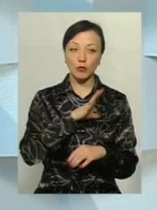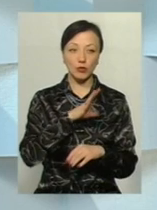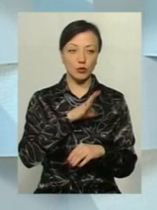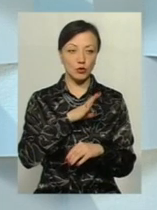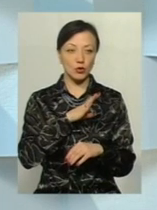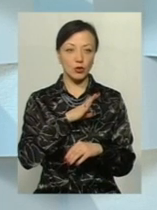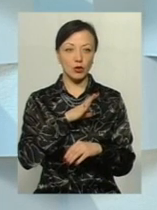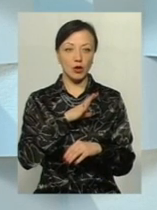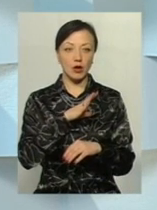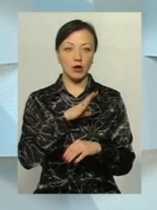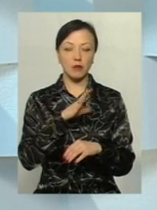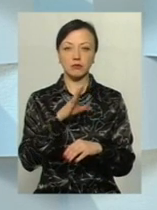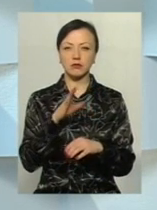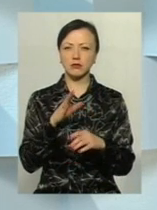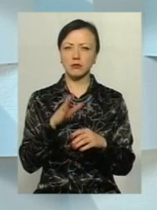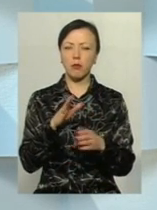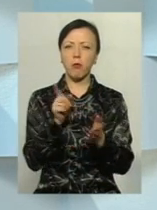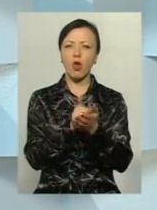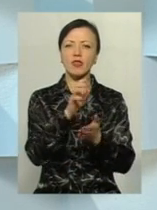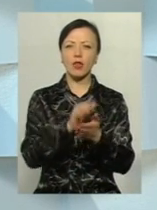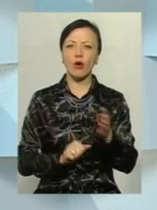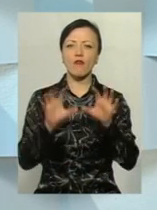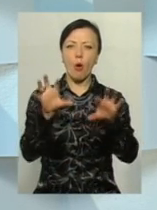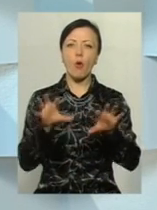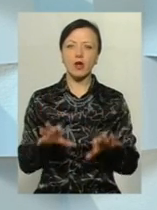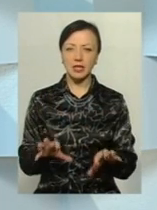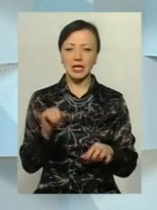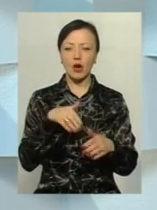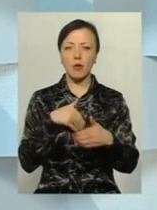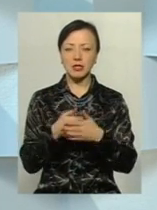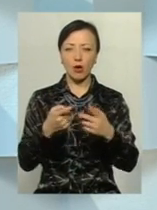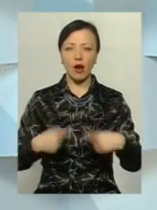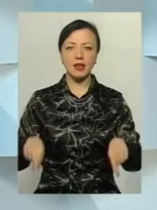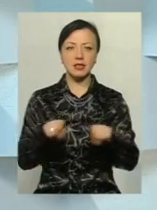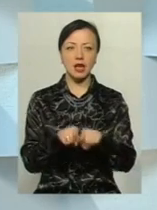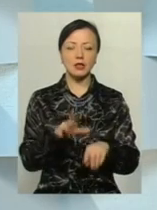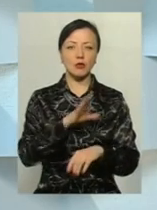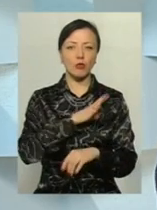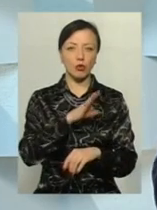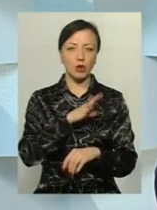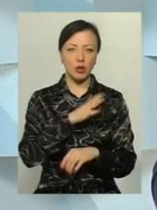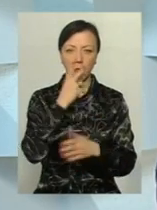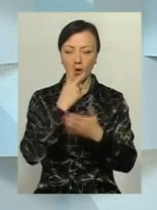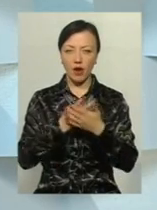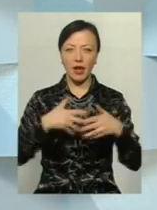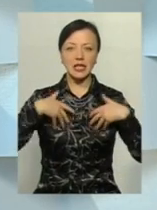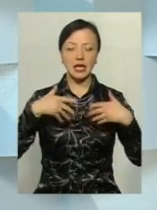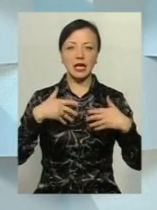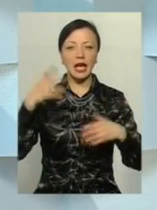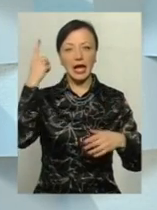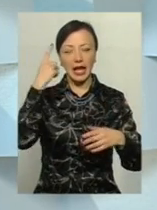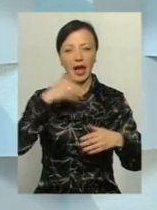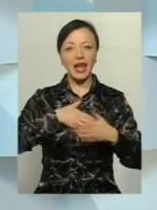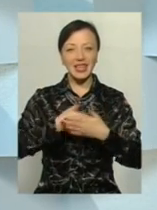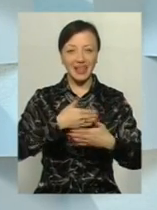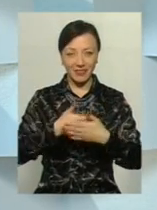податкового кодексу, і громадські організації дуже сильно, скажімо так, проявляли ініціативу в цьому процесі.